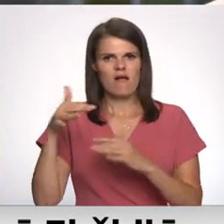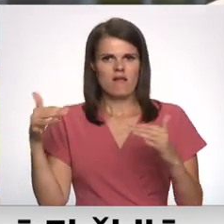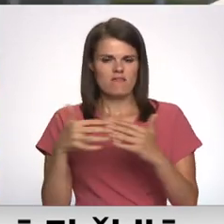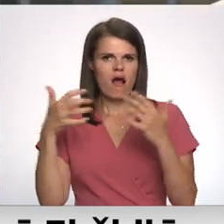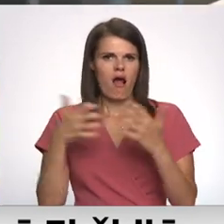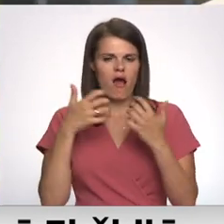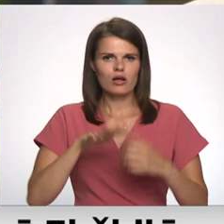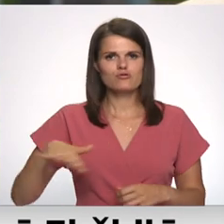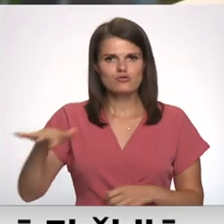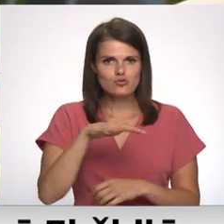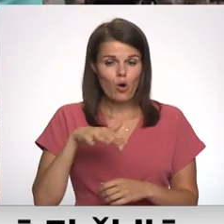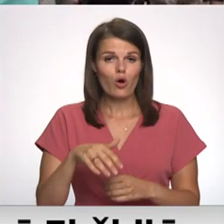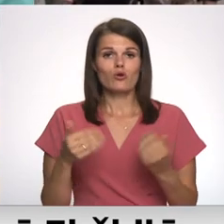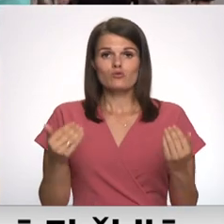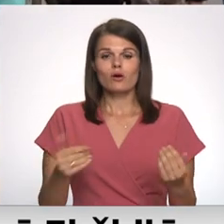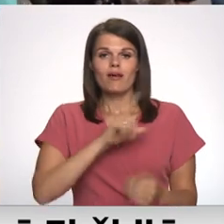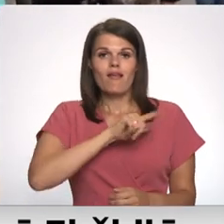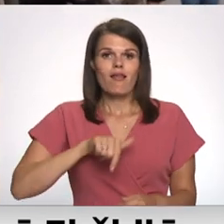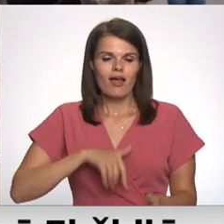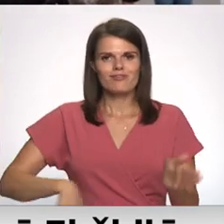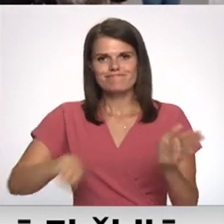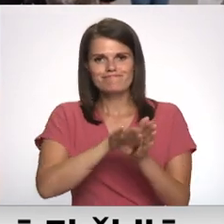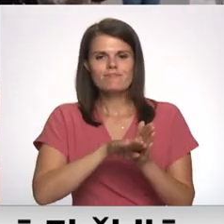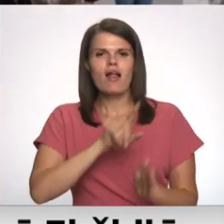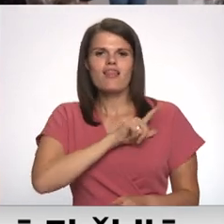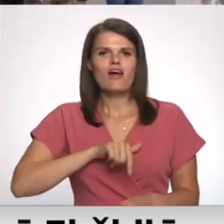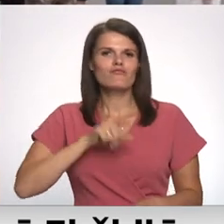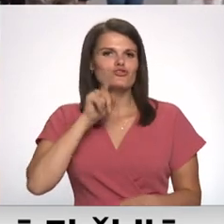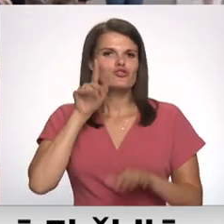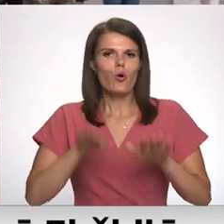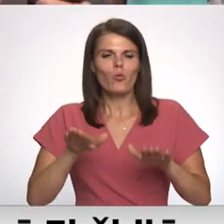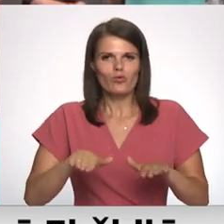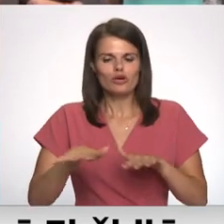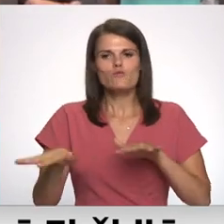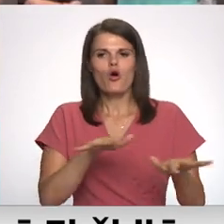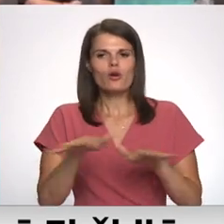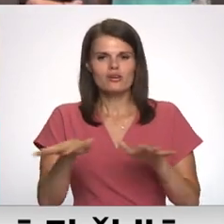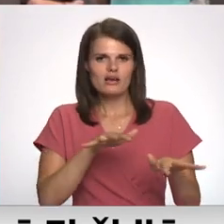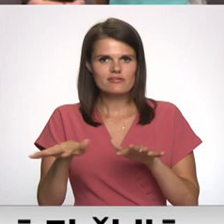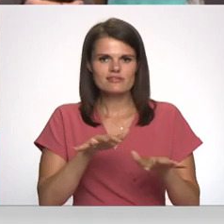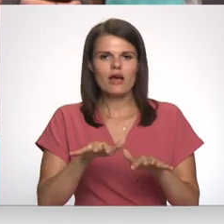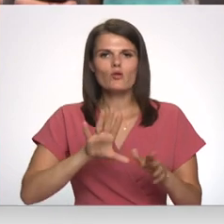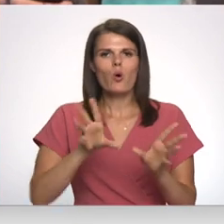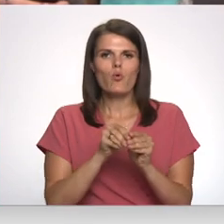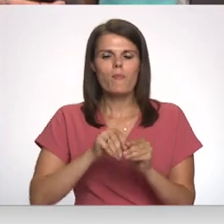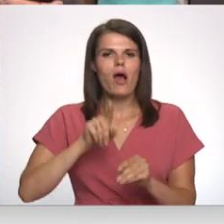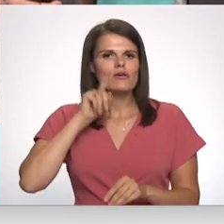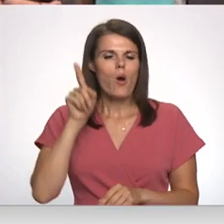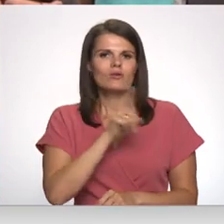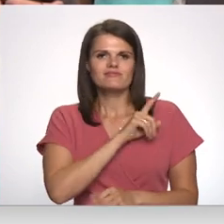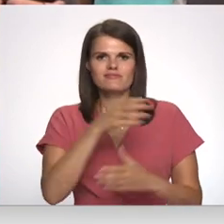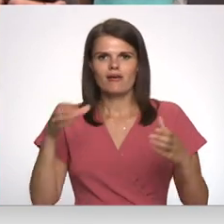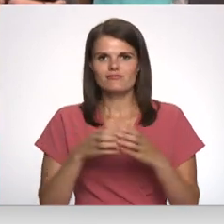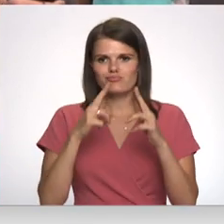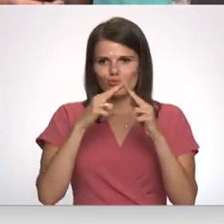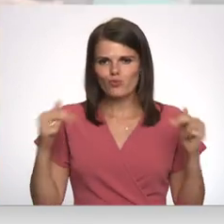Latvijā viņi kopā ar vietējiem jauniešiem piedalīsies jaunsardzes centra rīkotajā nometnē. Es gribētu, lai viņi sajūtu draudzību, kas viņam